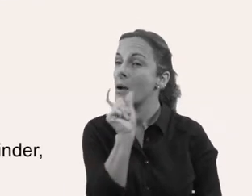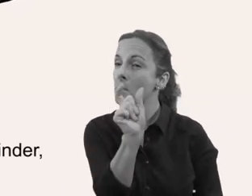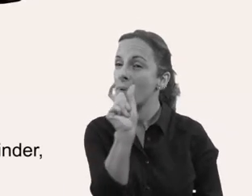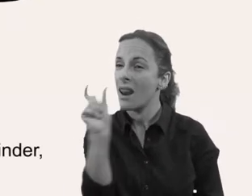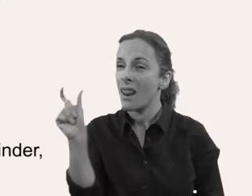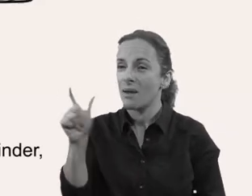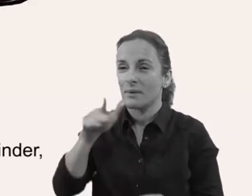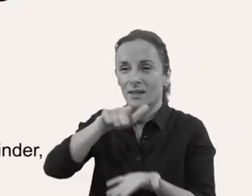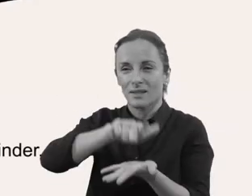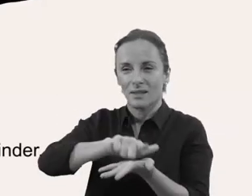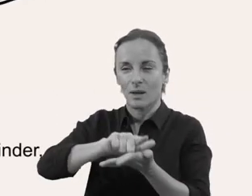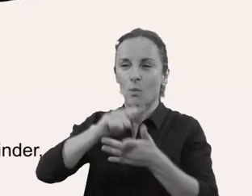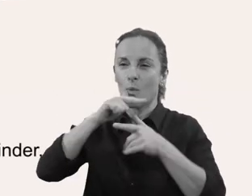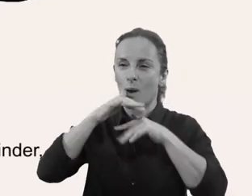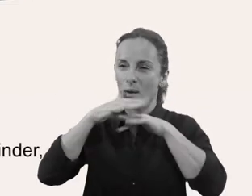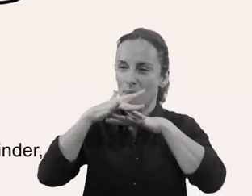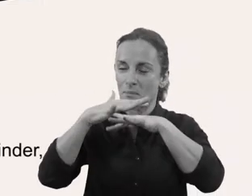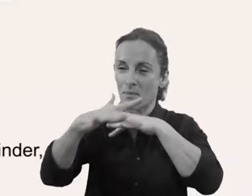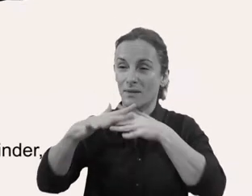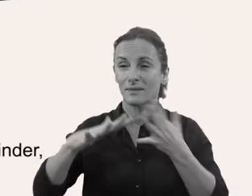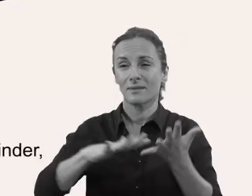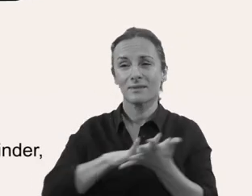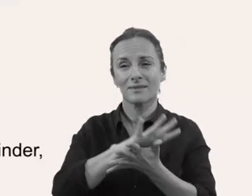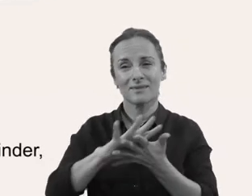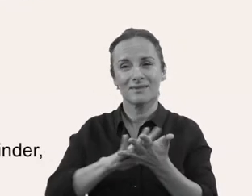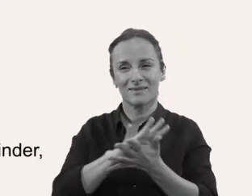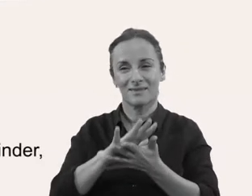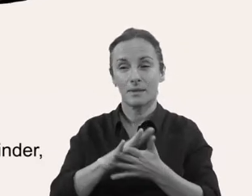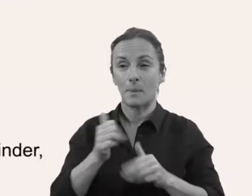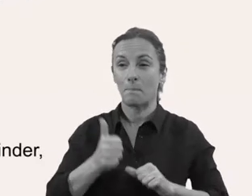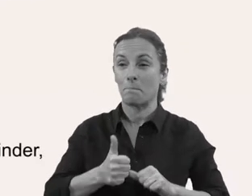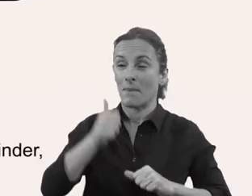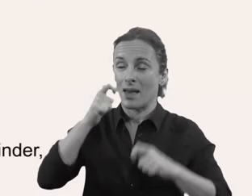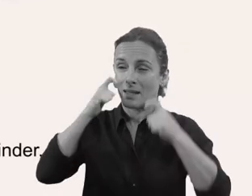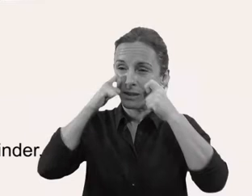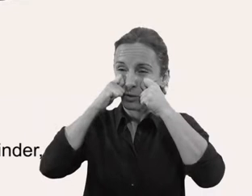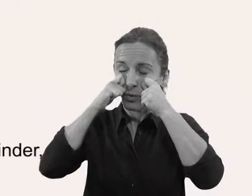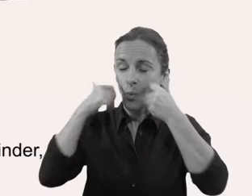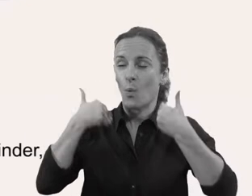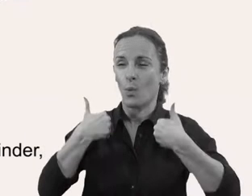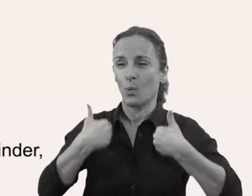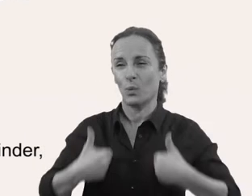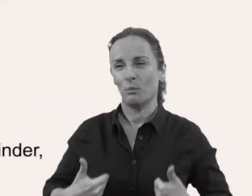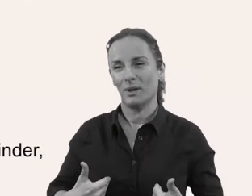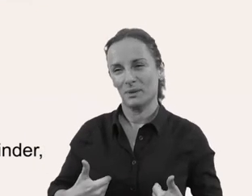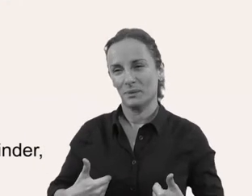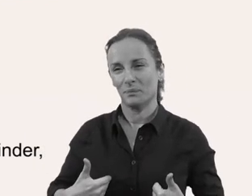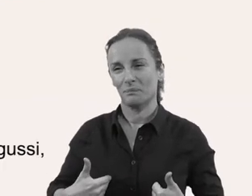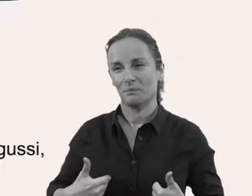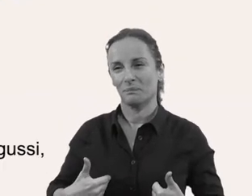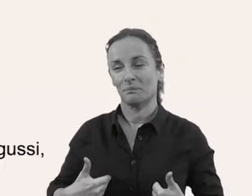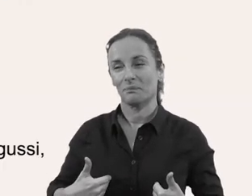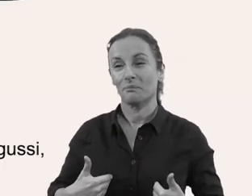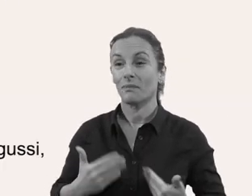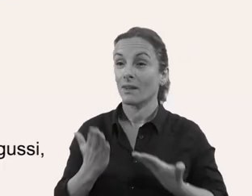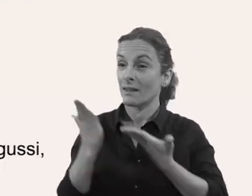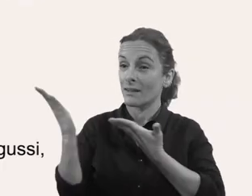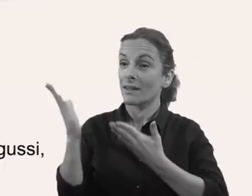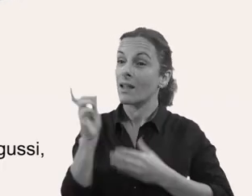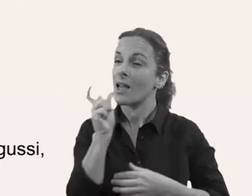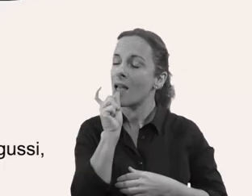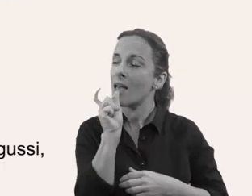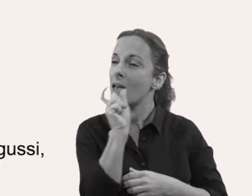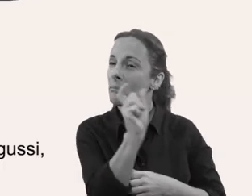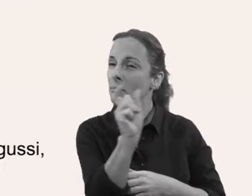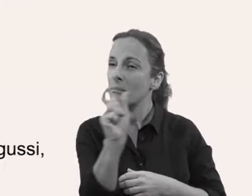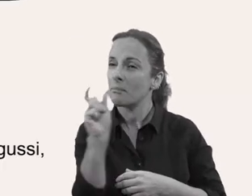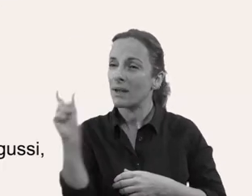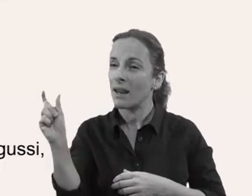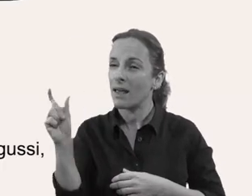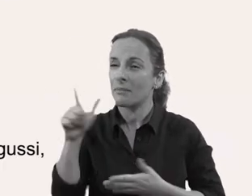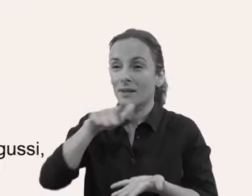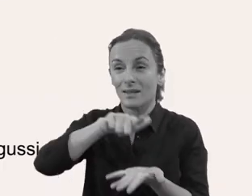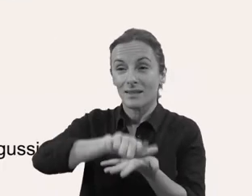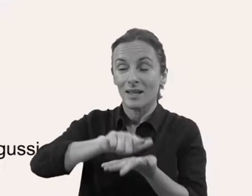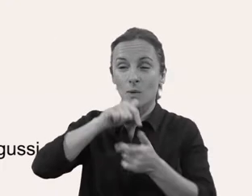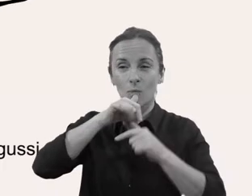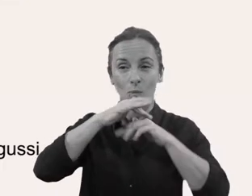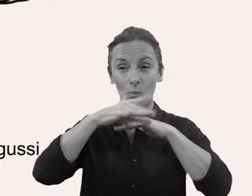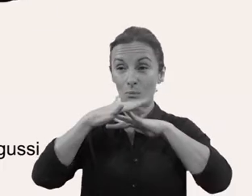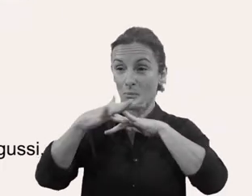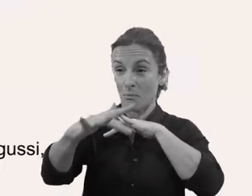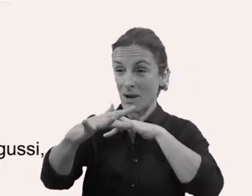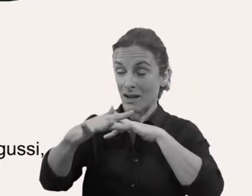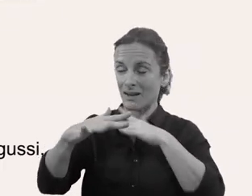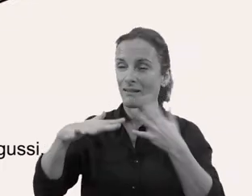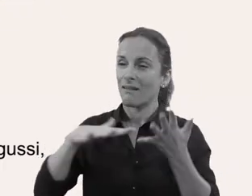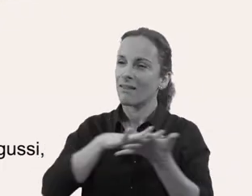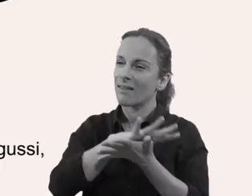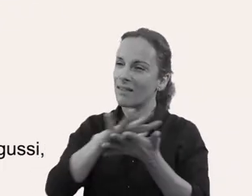Adoptar una paraula marinera és reviure un món més amable, més humà i més reflexiu. Capotatge, calat, norai,